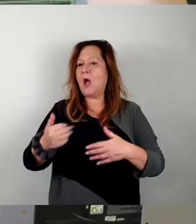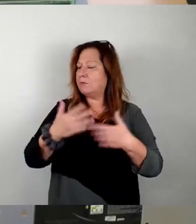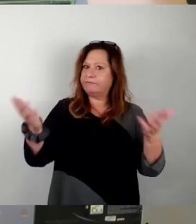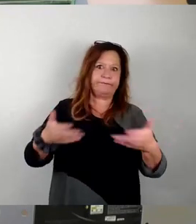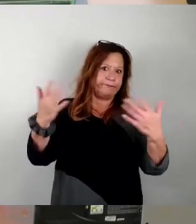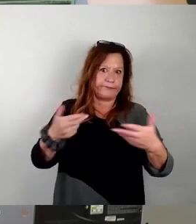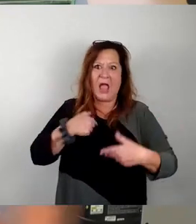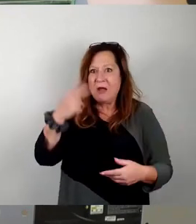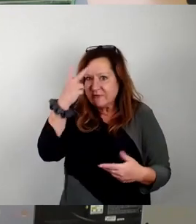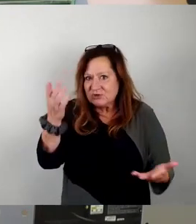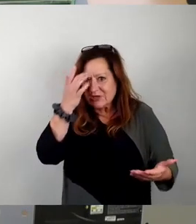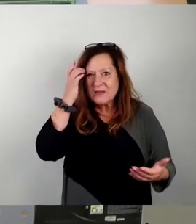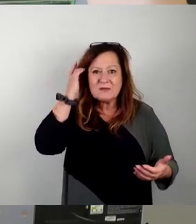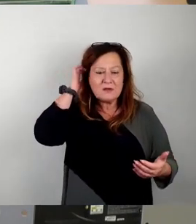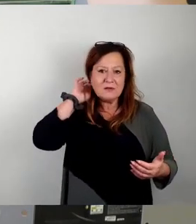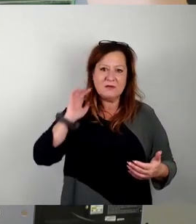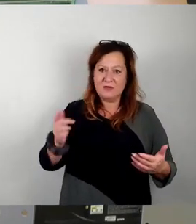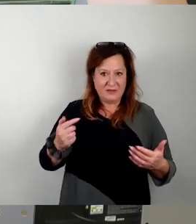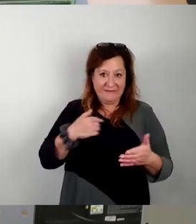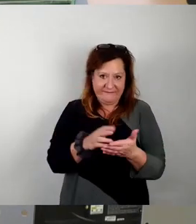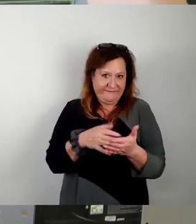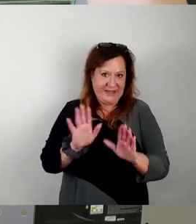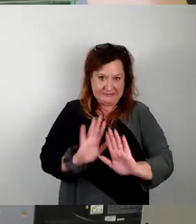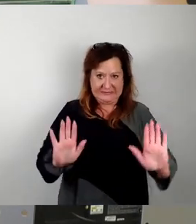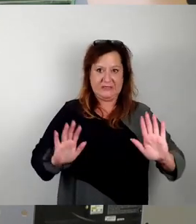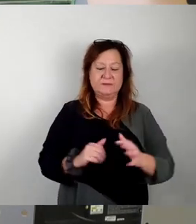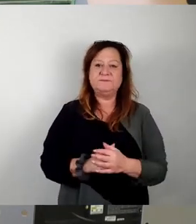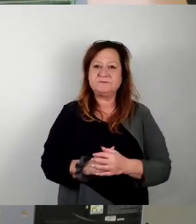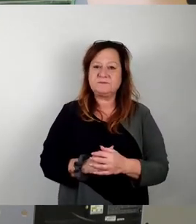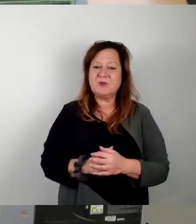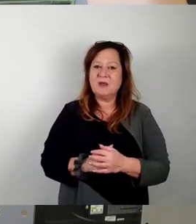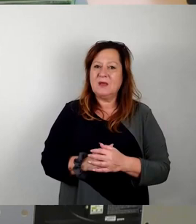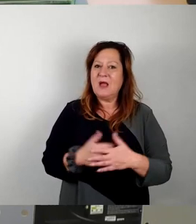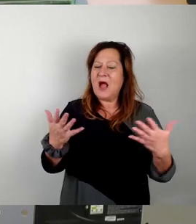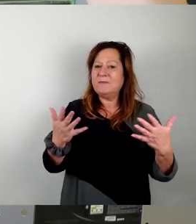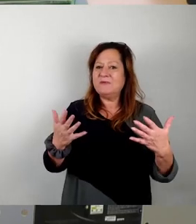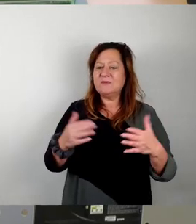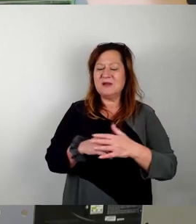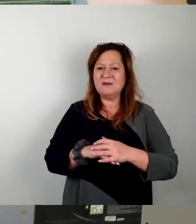das. Ich rede nicht weiter. Es hängen Kalender drin, habe ich gesagt.